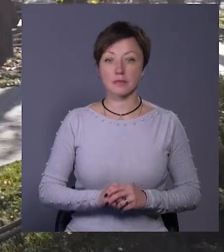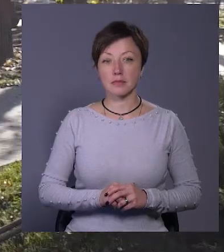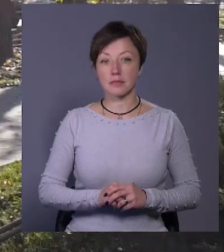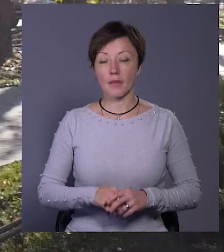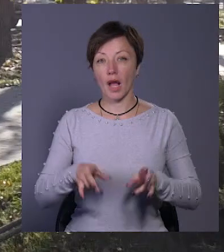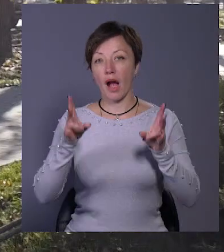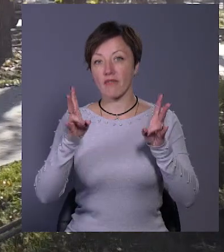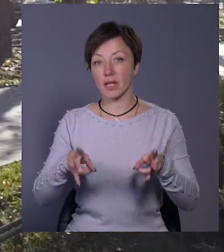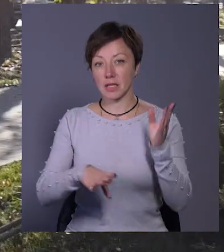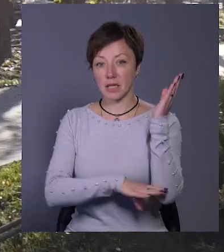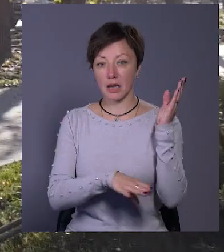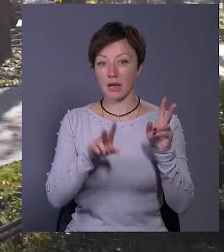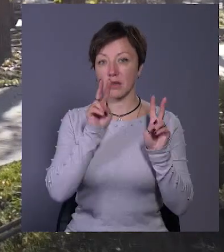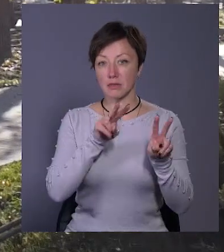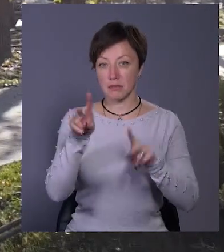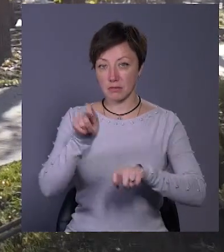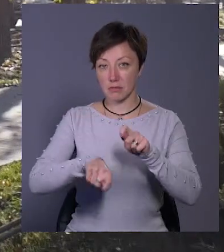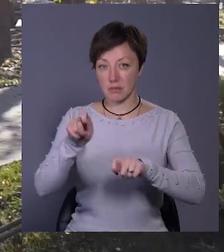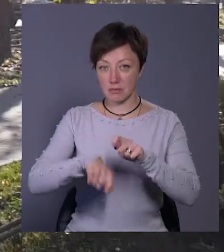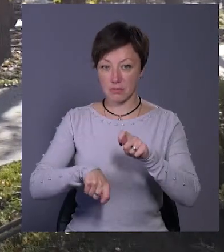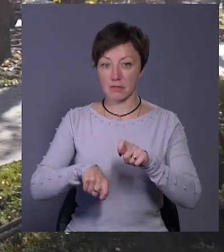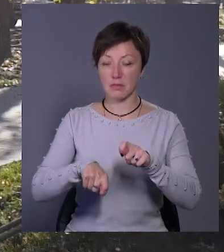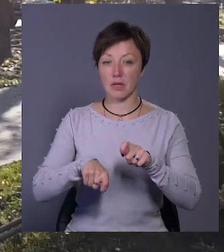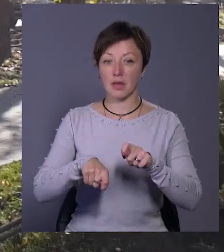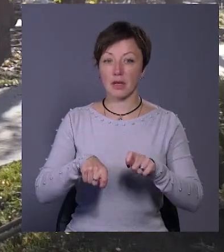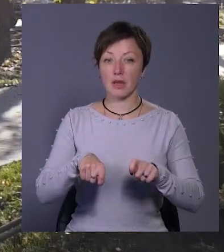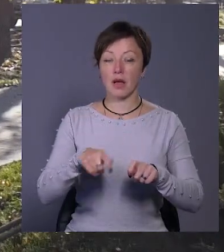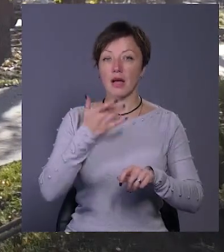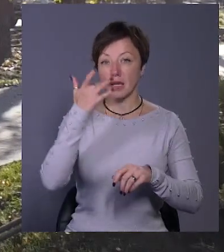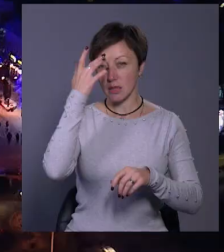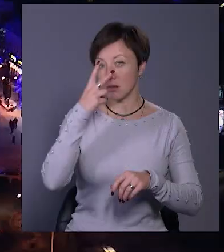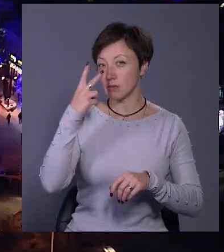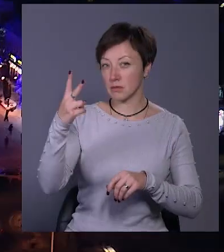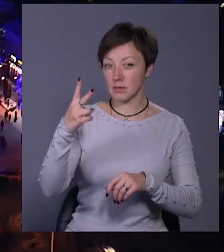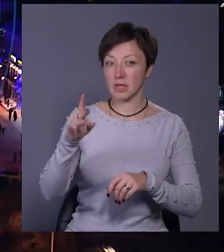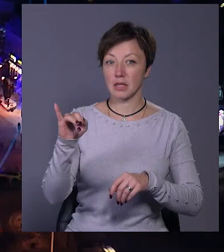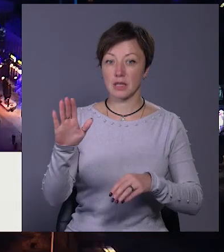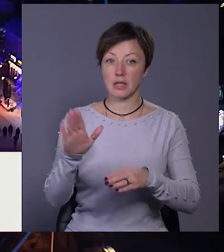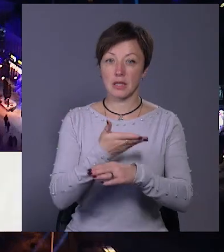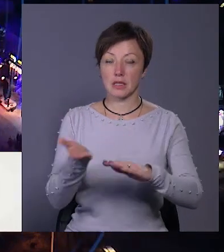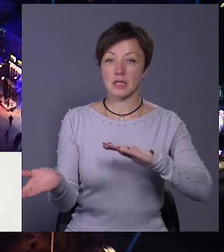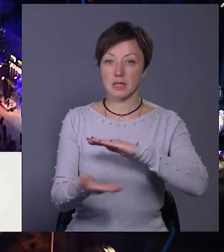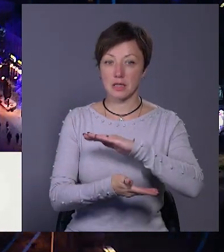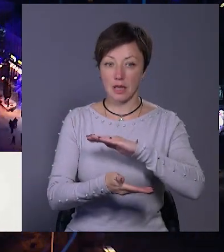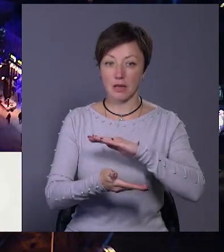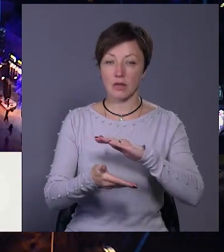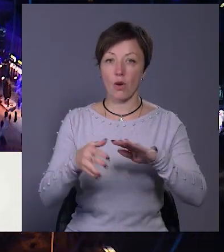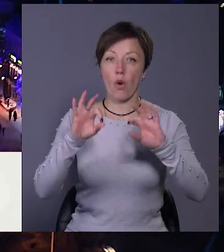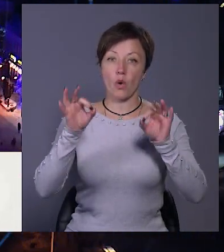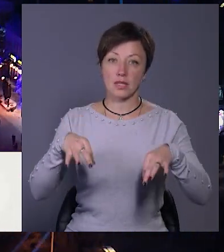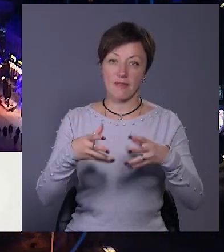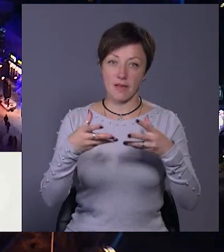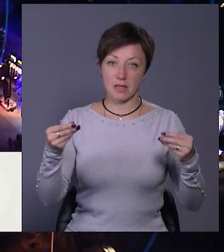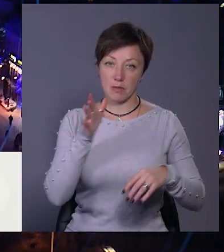Аварійні дерева відстежуються в сезон, більше це літом, і зрізаються осінньо